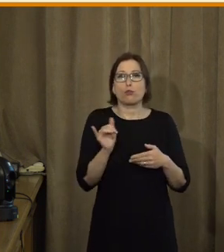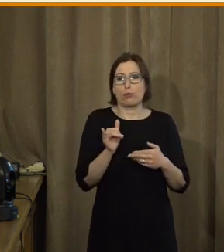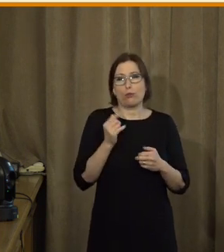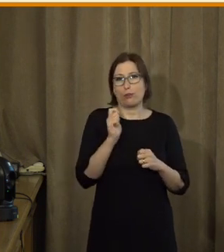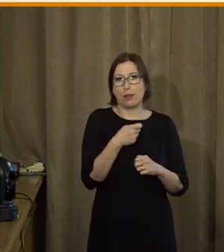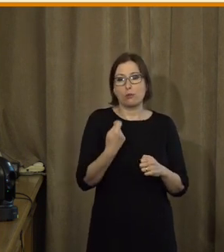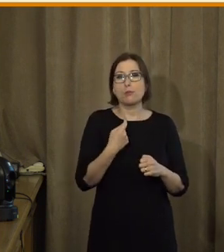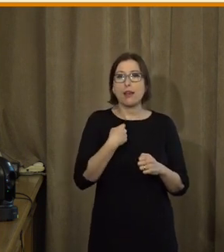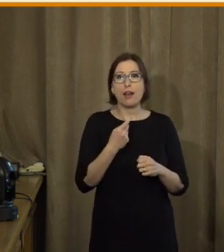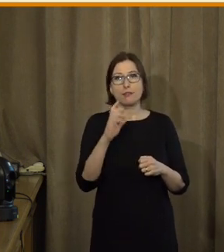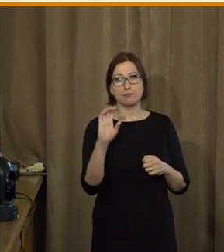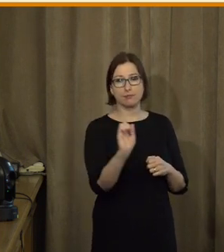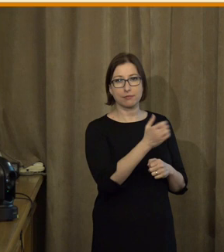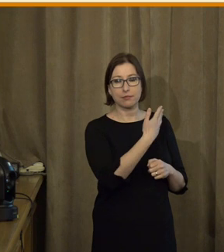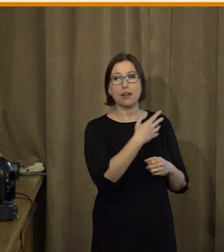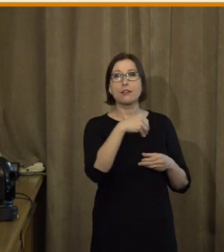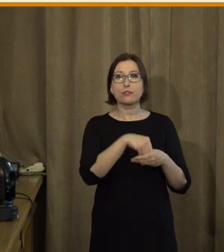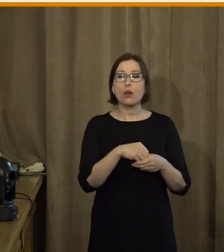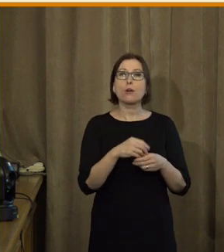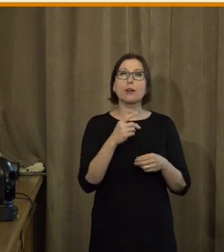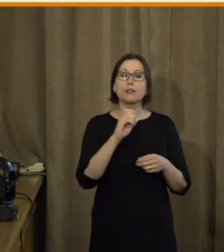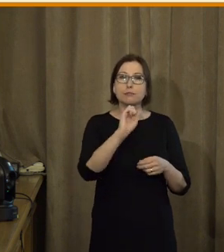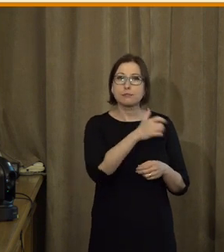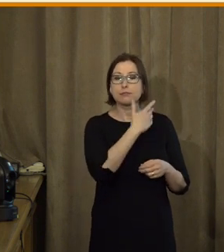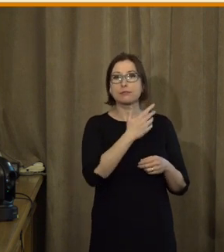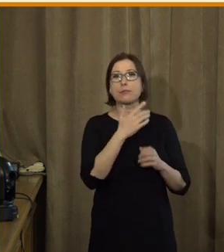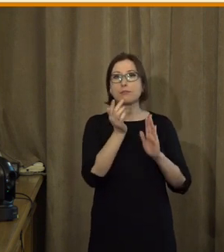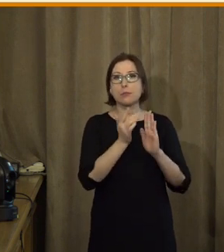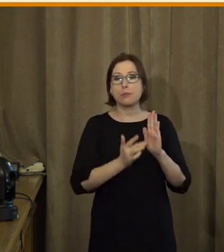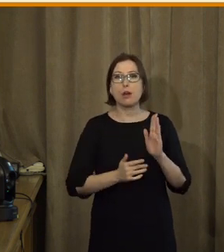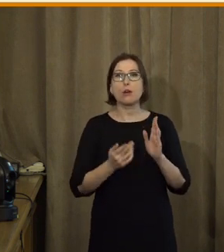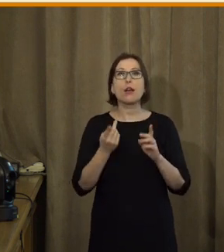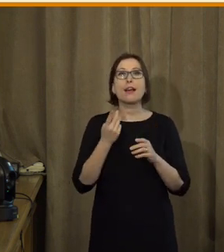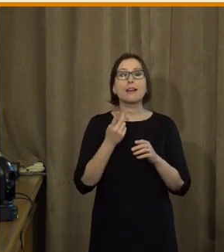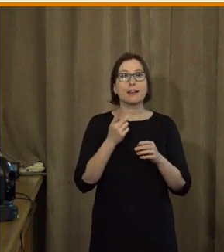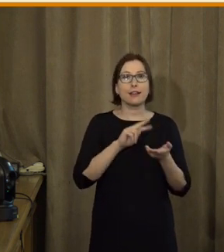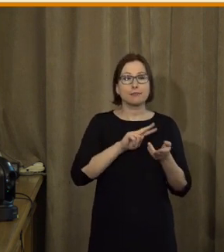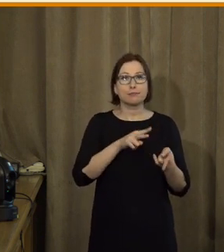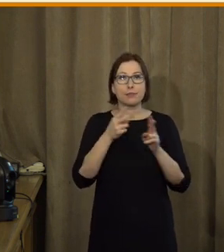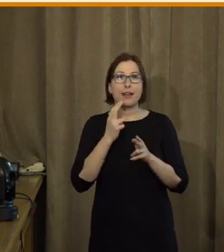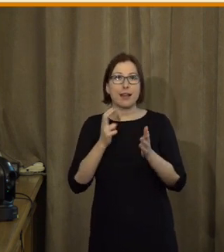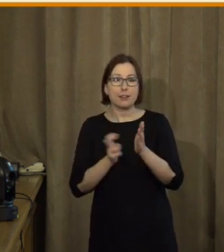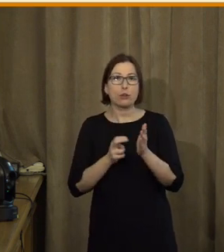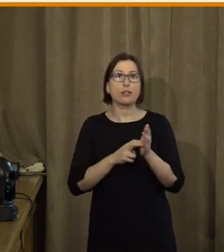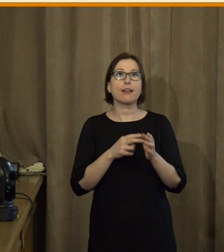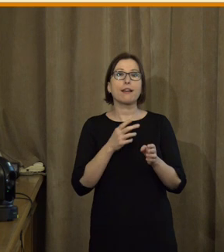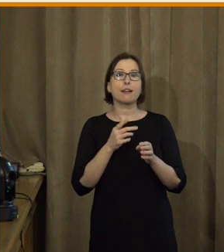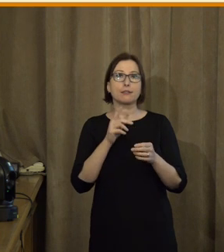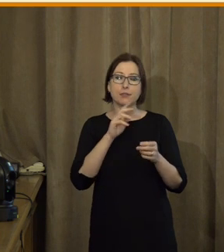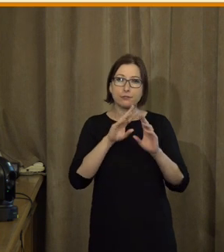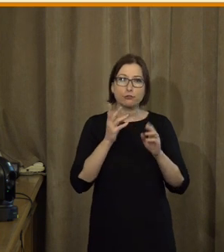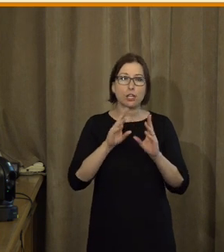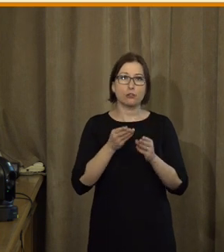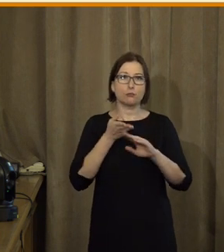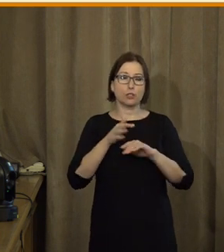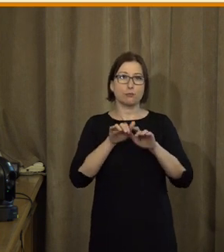Nicméně já jsem tam dala hlavně pár takových slajdů, proč se vůbec vlastně digitalizaci věnujeme. My,